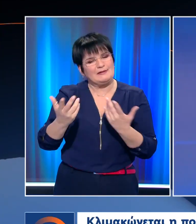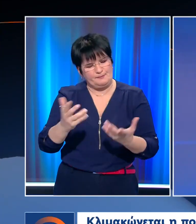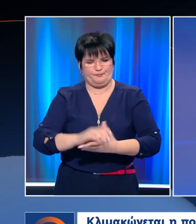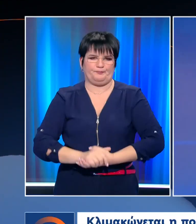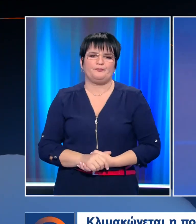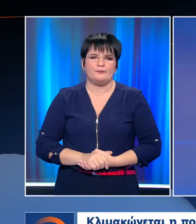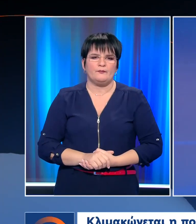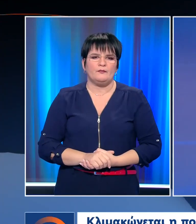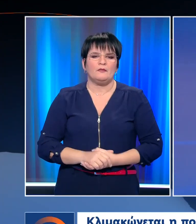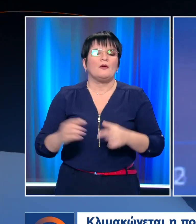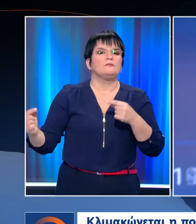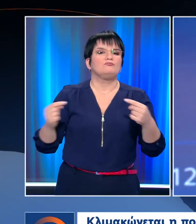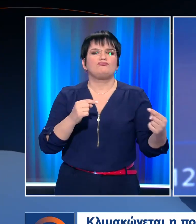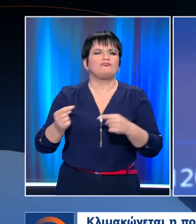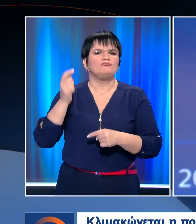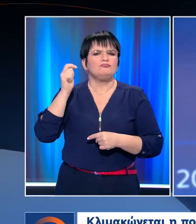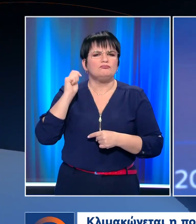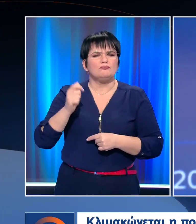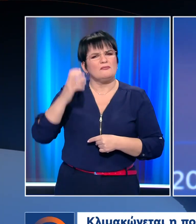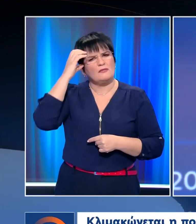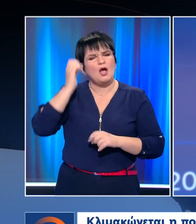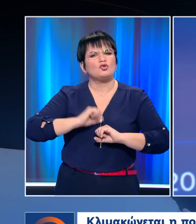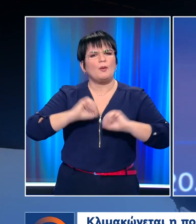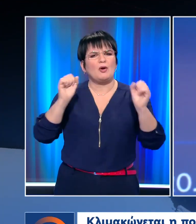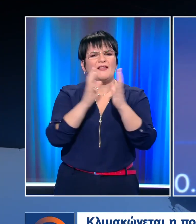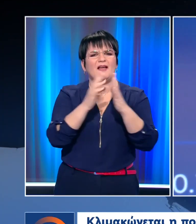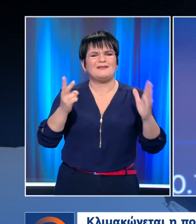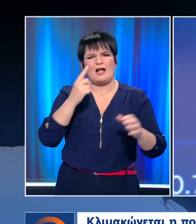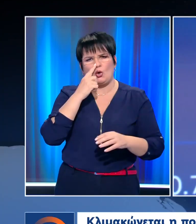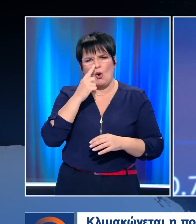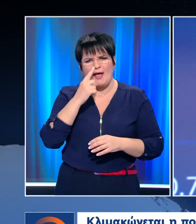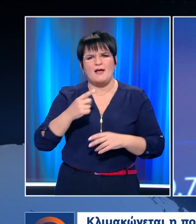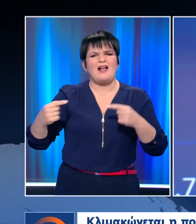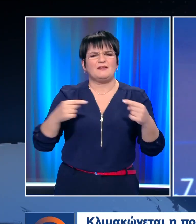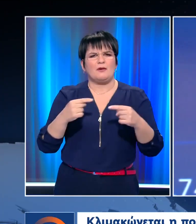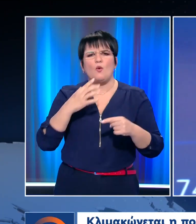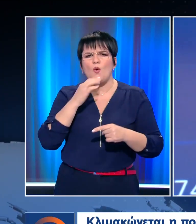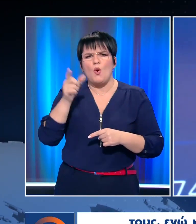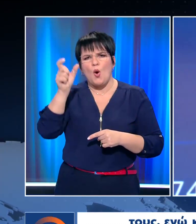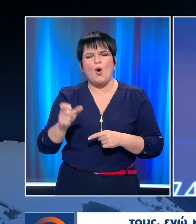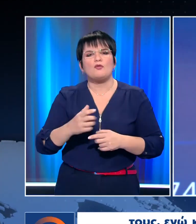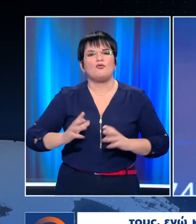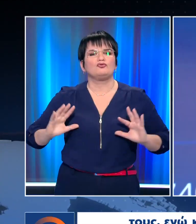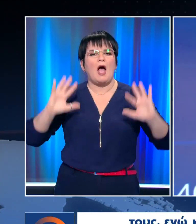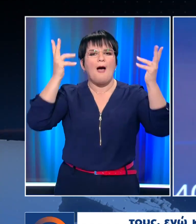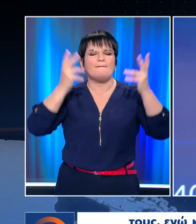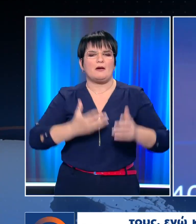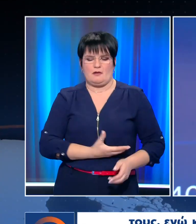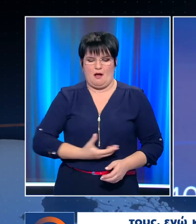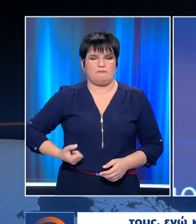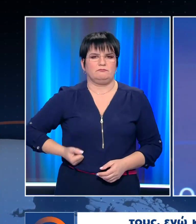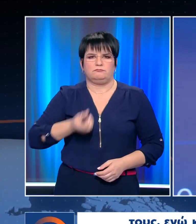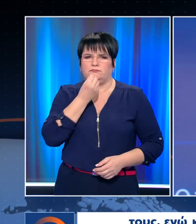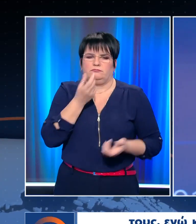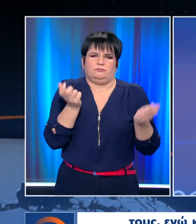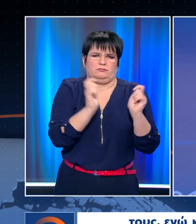Κλιμακώνεται η πολιτική αντιπαράθεση για την απεργία πείνας του Δημήτρικου Φοντίνα. Νέα Δημοκρατία και ΣΥΡΙΖΑ διασταυρώνουν τα ξύφιτους ενώ ο κείμενος στήριξης